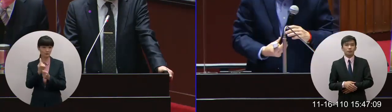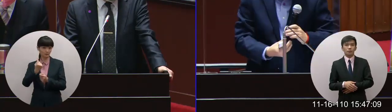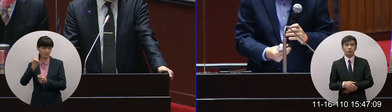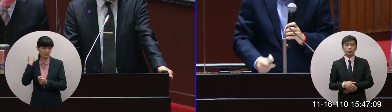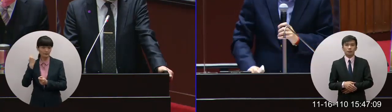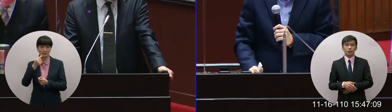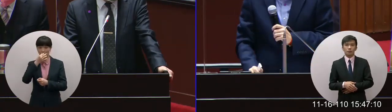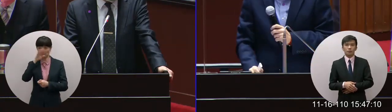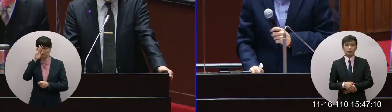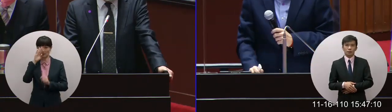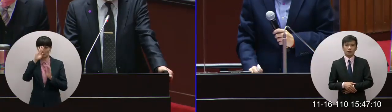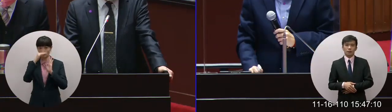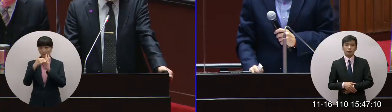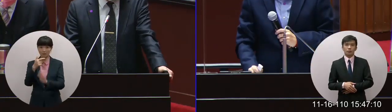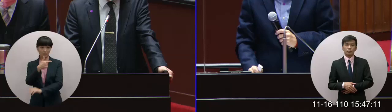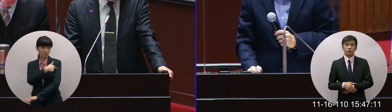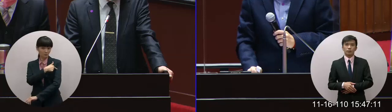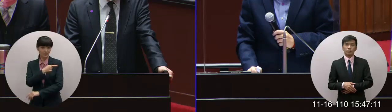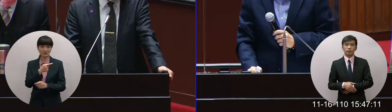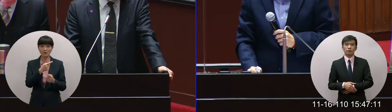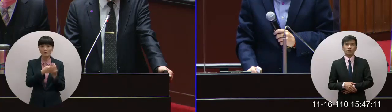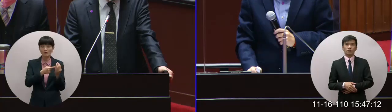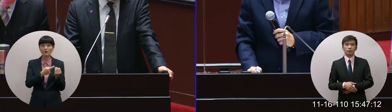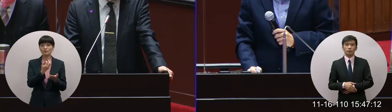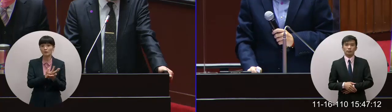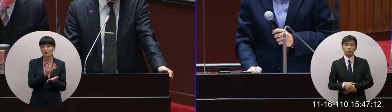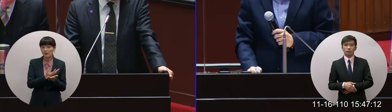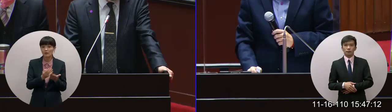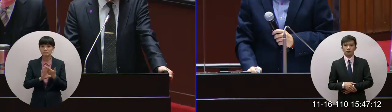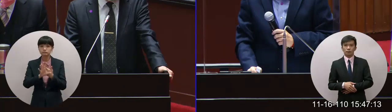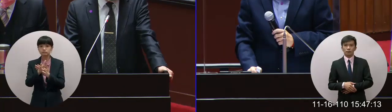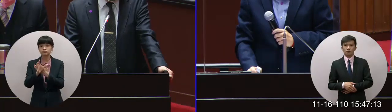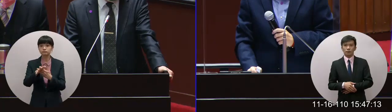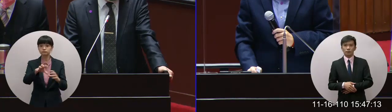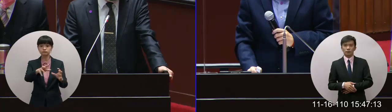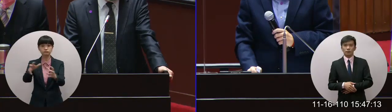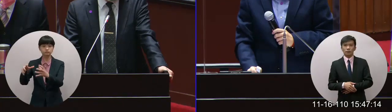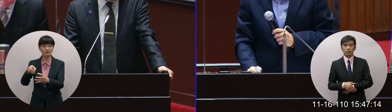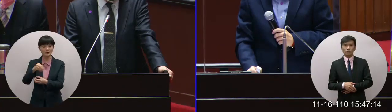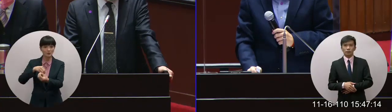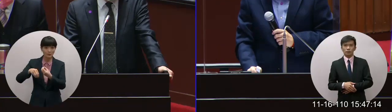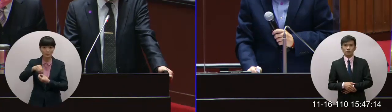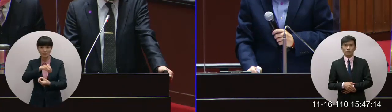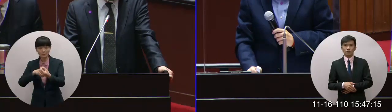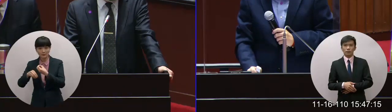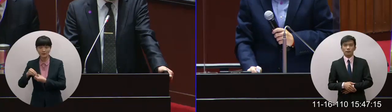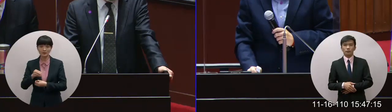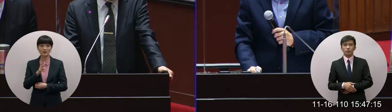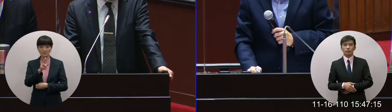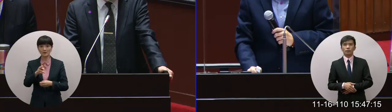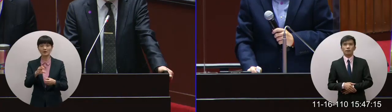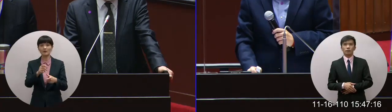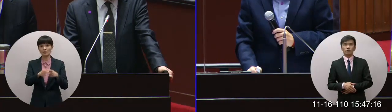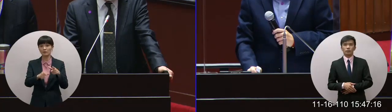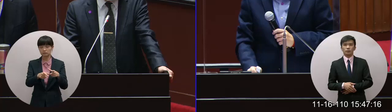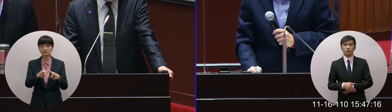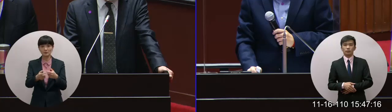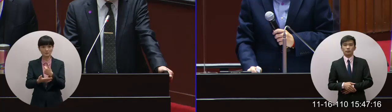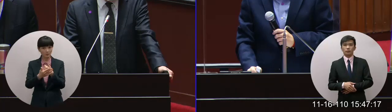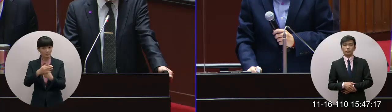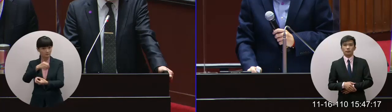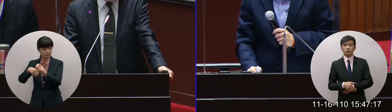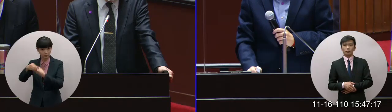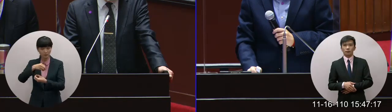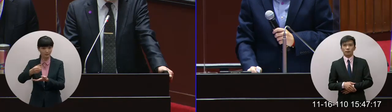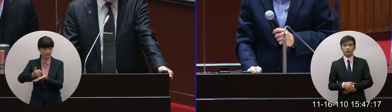我們流感疫苗不足的時候我們也是在世界各地來調貨那要求廠商能夠調出我們需要的但是要